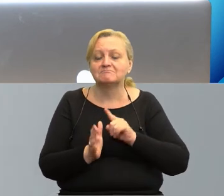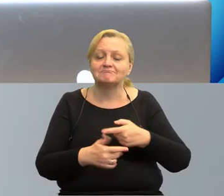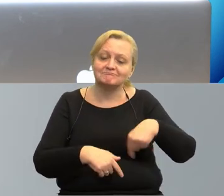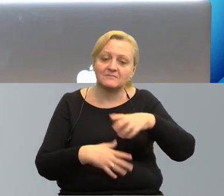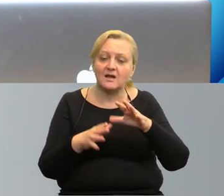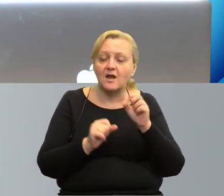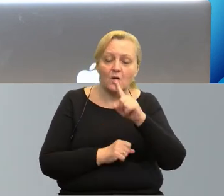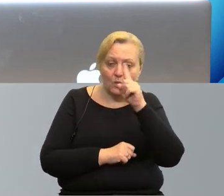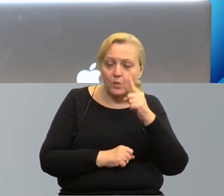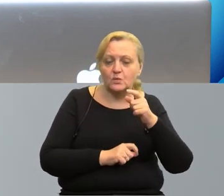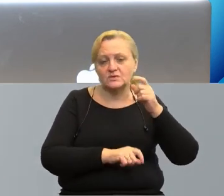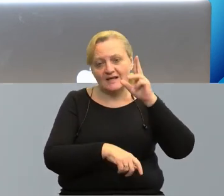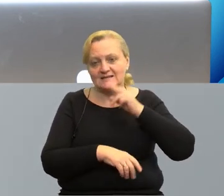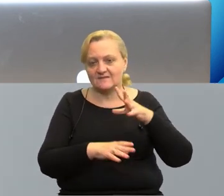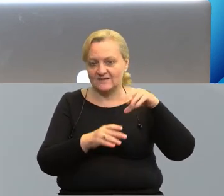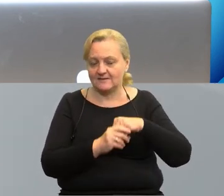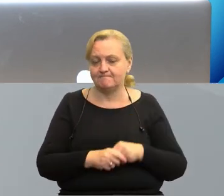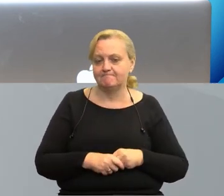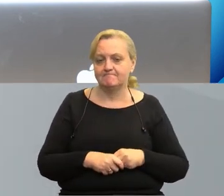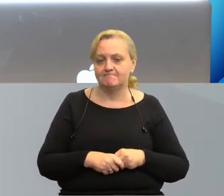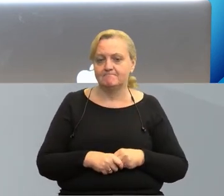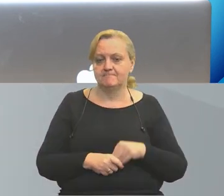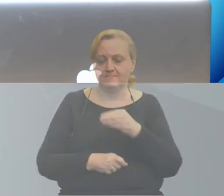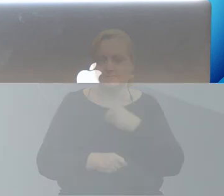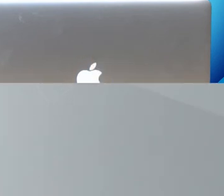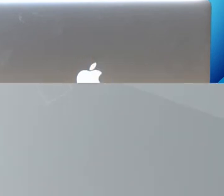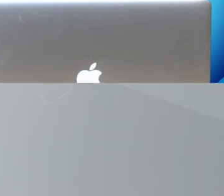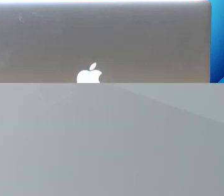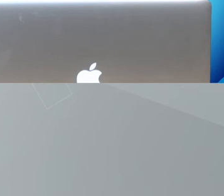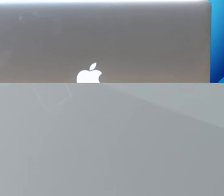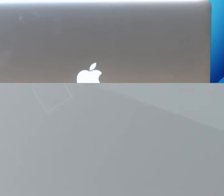odbiorców, dla mieszkańców, dla instytucji w Polsce.